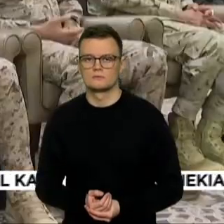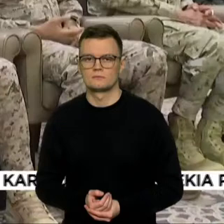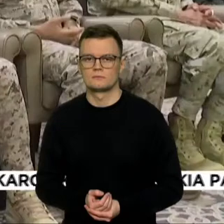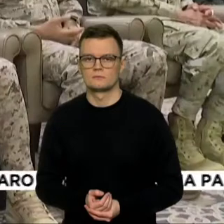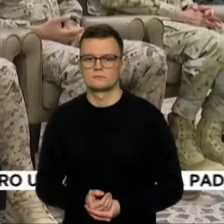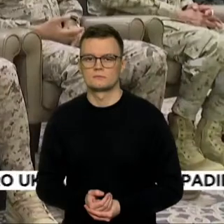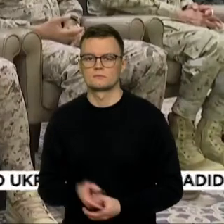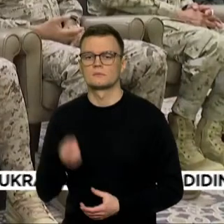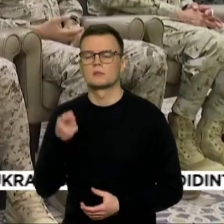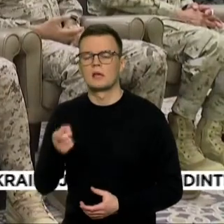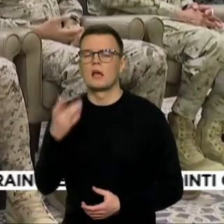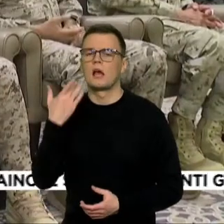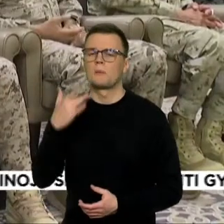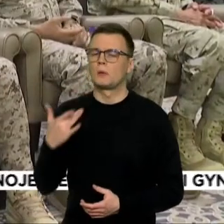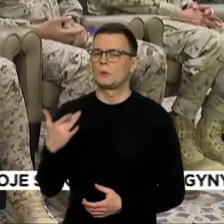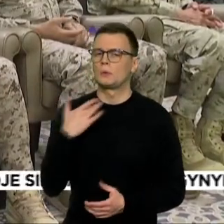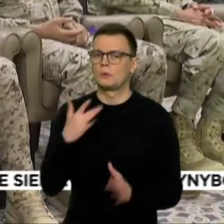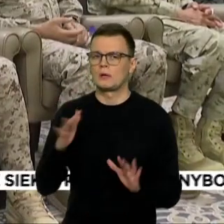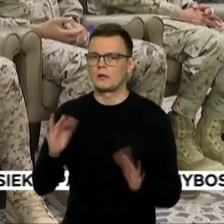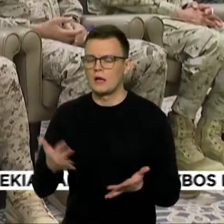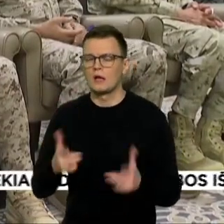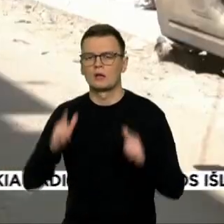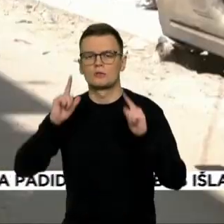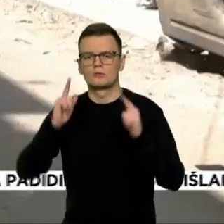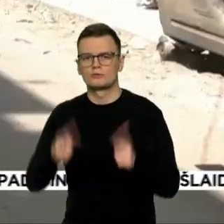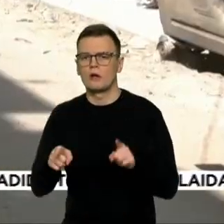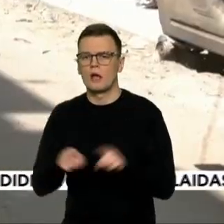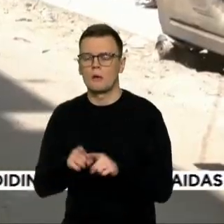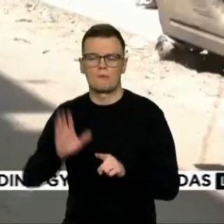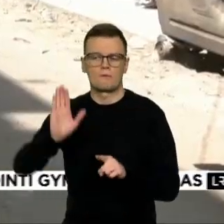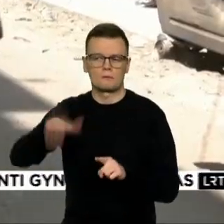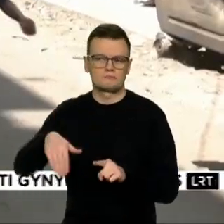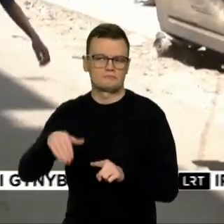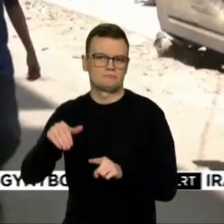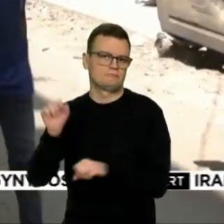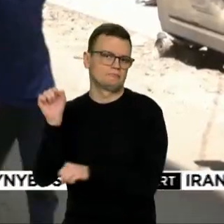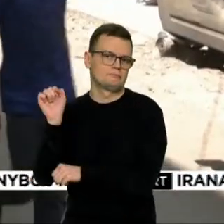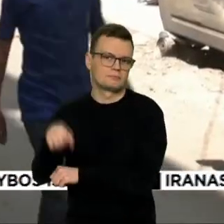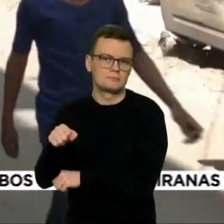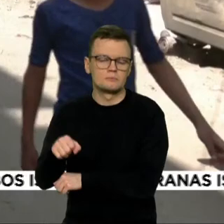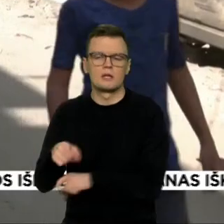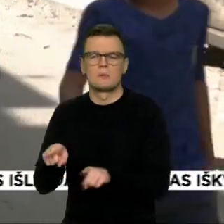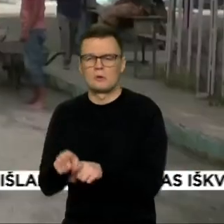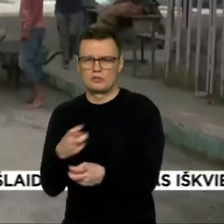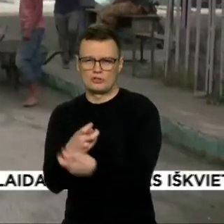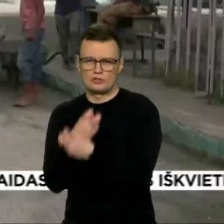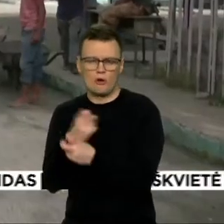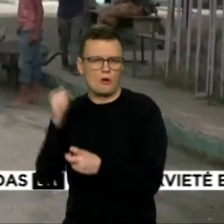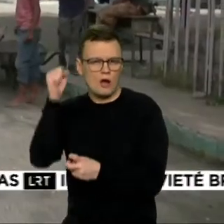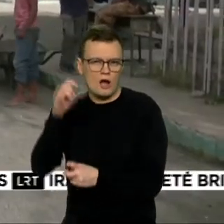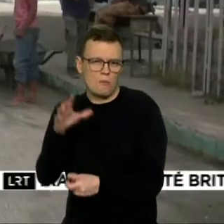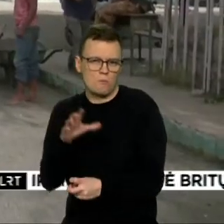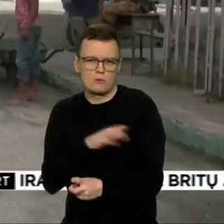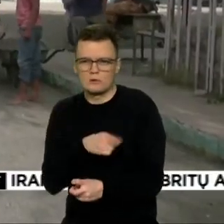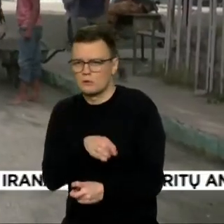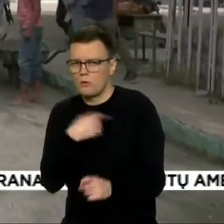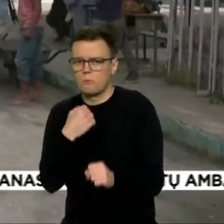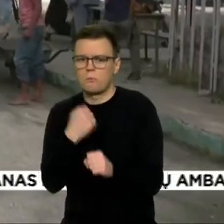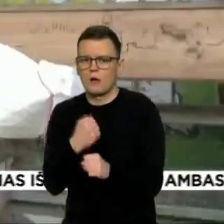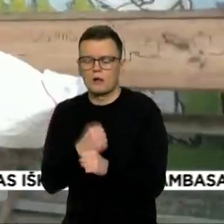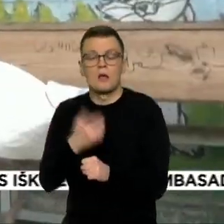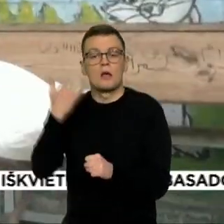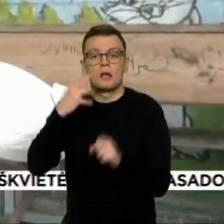ginklai, užmerktos akys prie žmogaus teisų pažeidimus, ar žiaurų jėmano karą, tikintis, kad kai ateis tarptautinė krize,